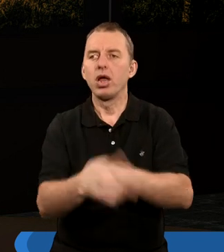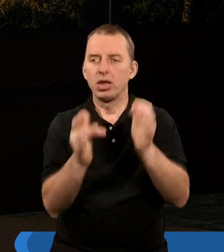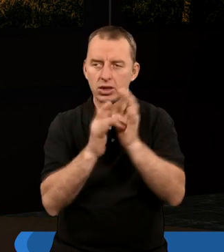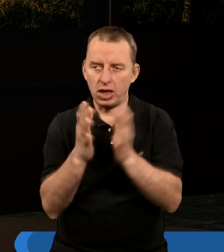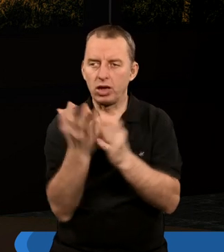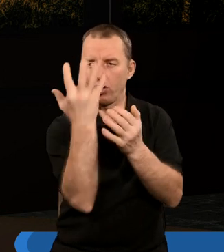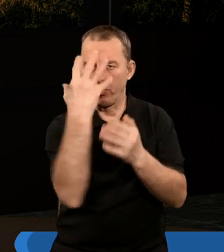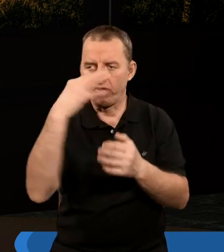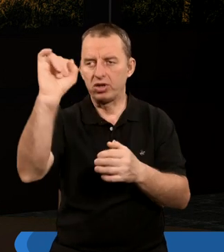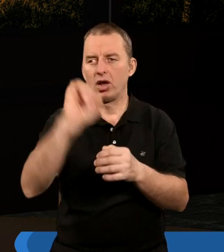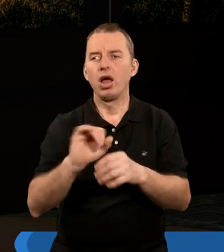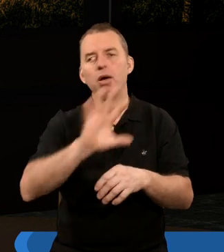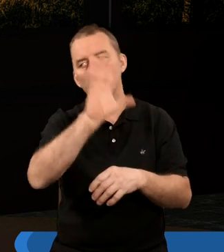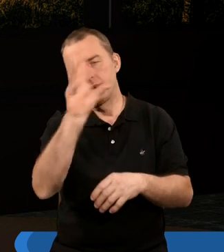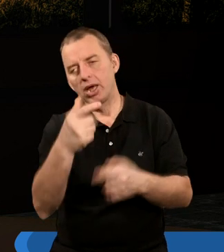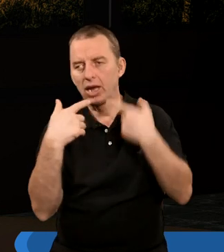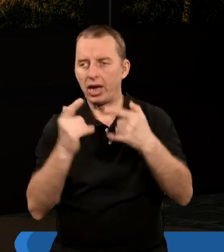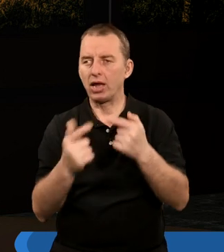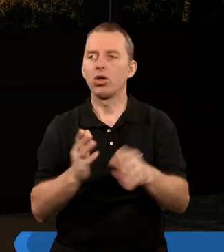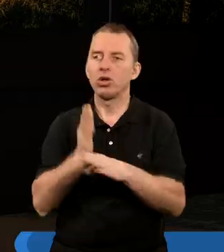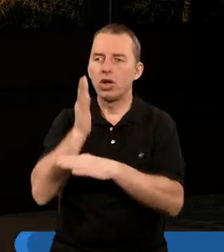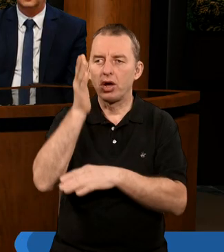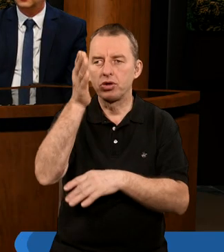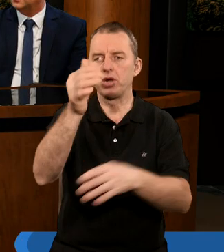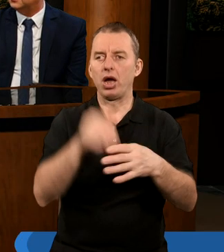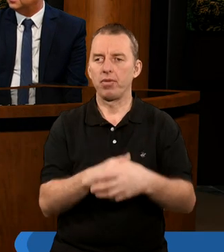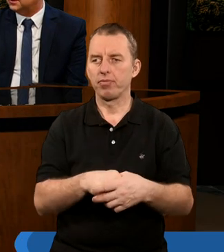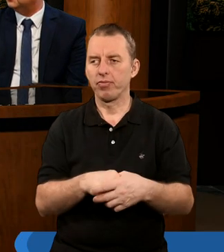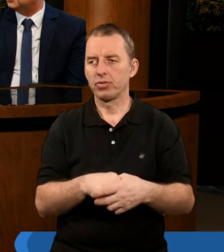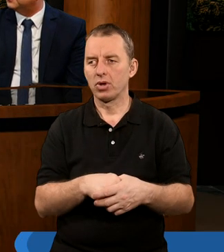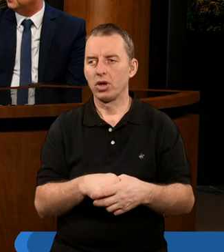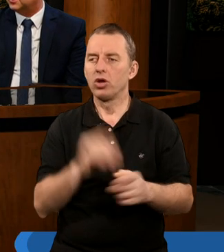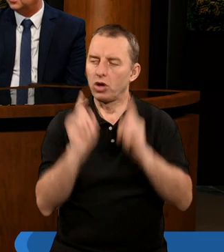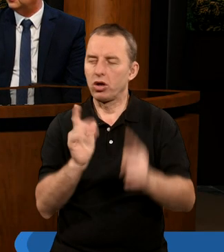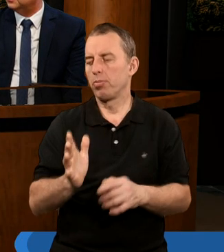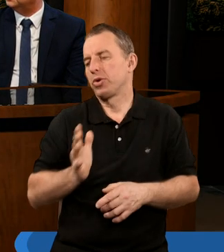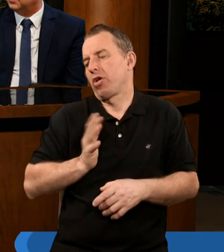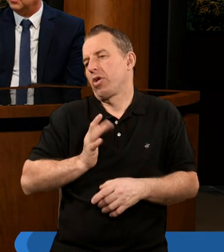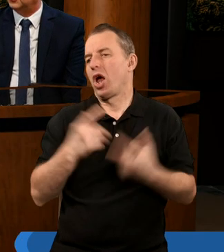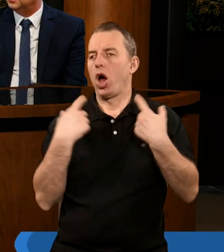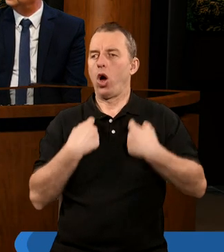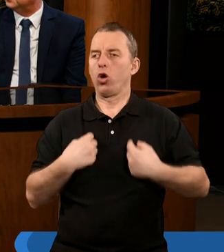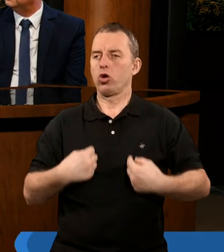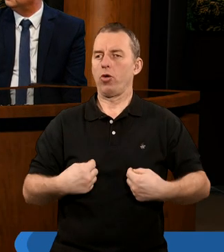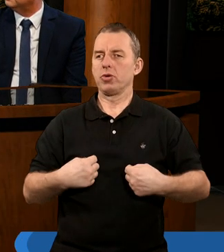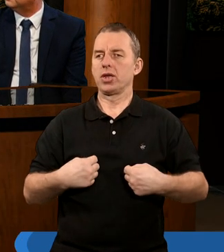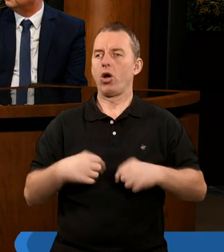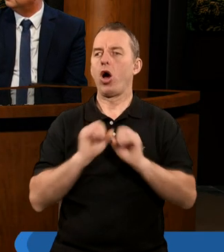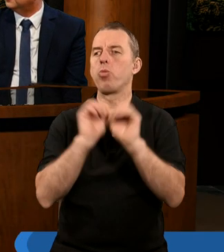wyciężył. I to jest ta piękna radość i nadzieja. Czasami przeżywamy taką osobistą apokalipsę.